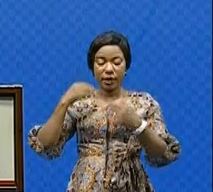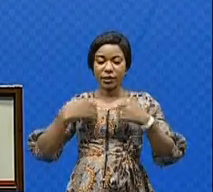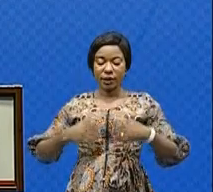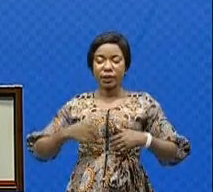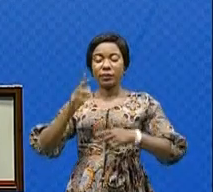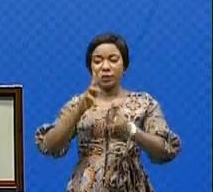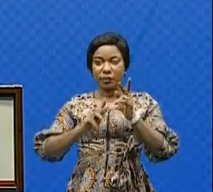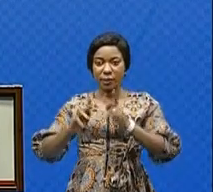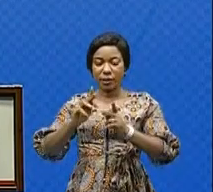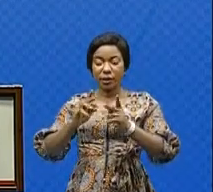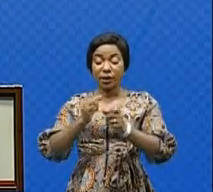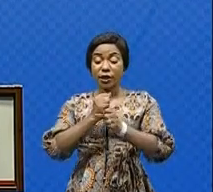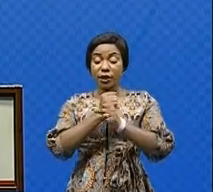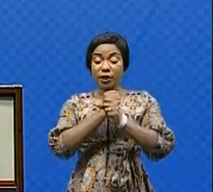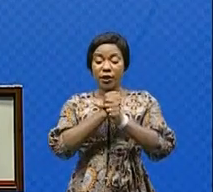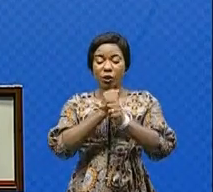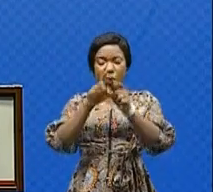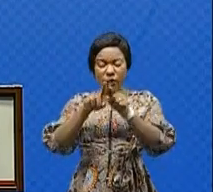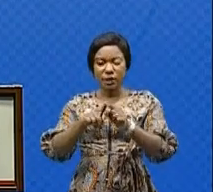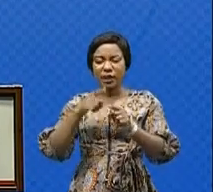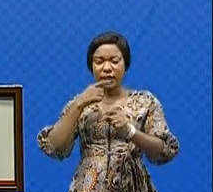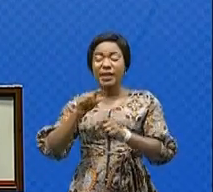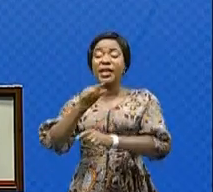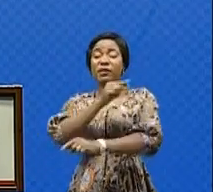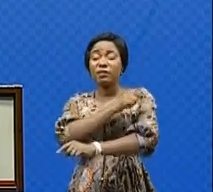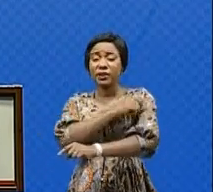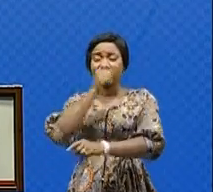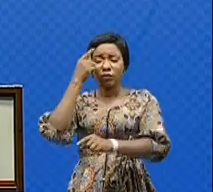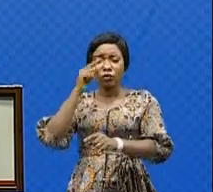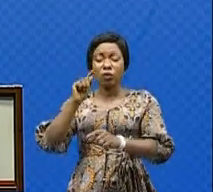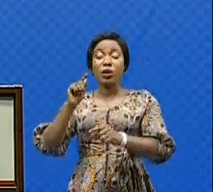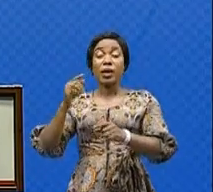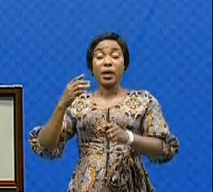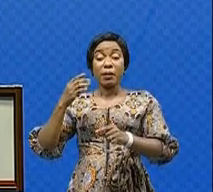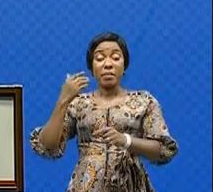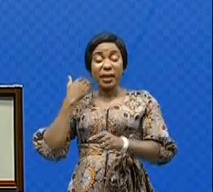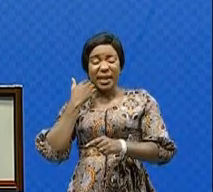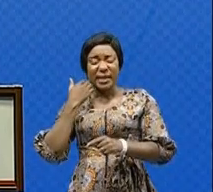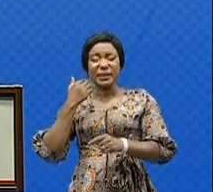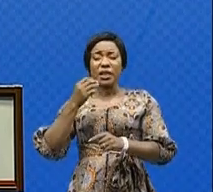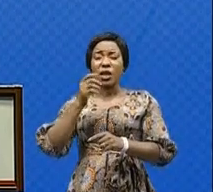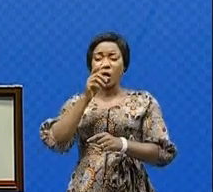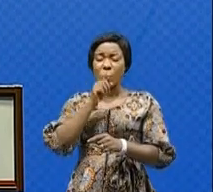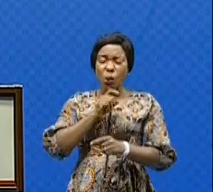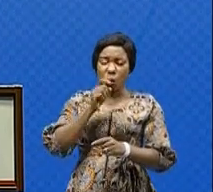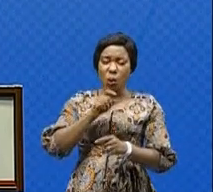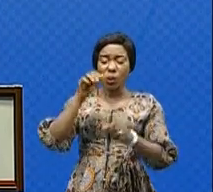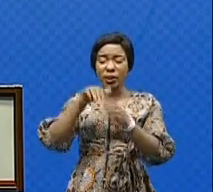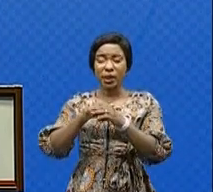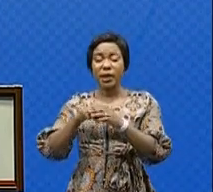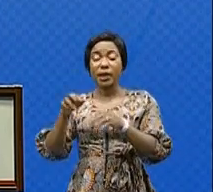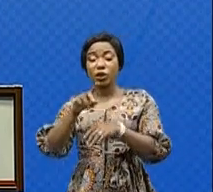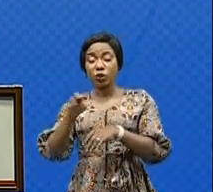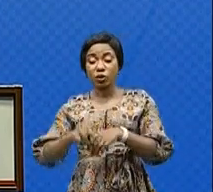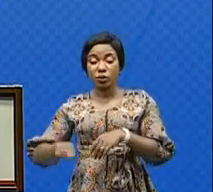indiqué que la vaccination réactive a été lancée dans 4 de 20 aires de santé de la zone de Banalia pour une durée de